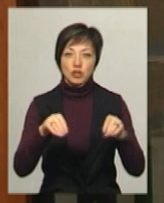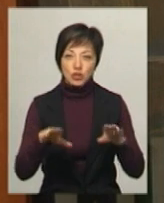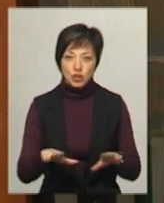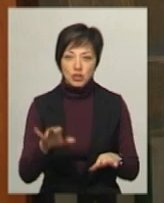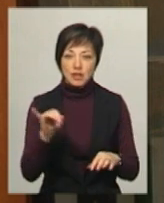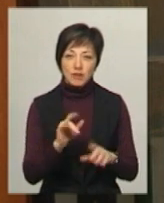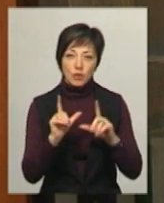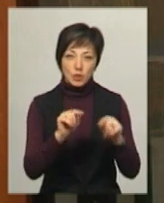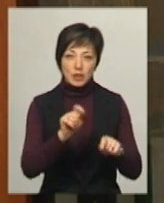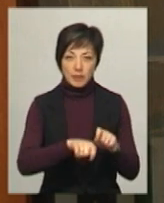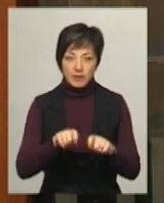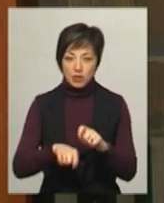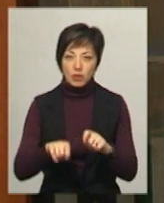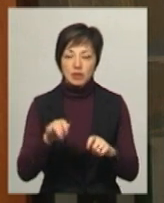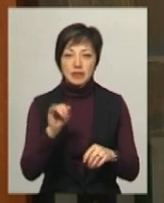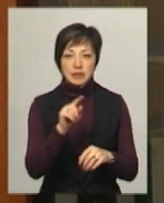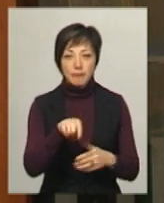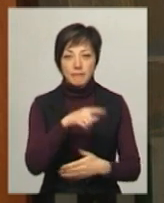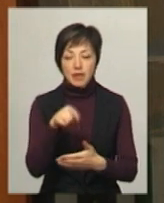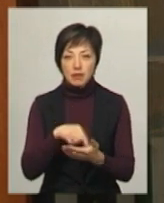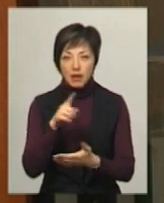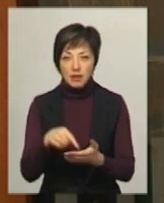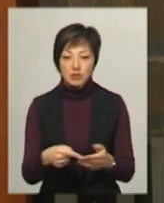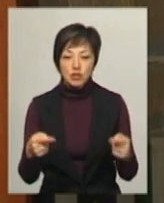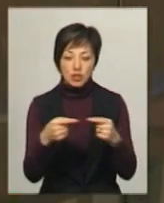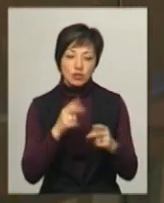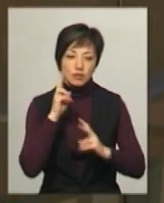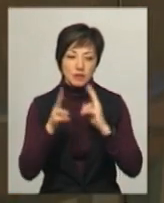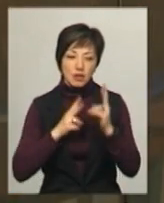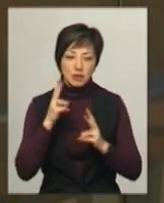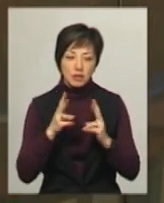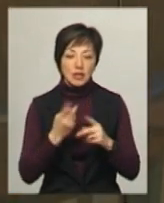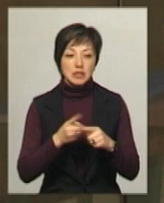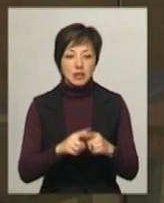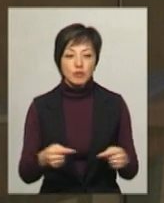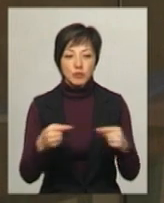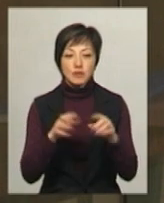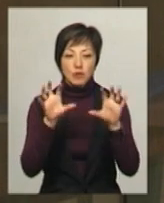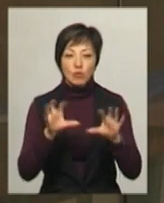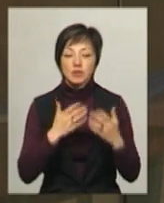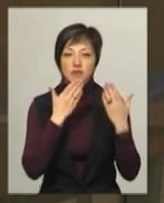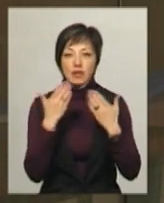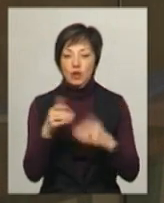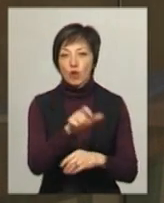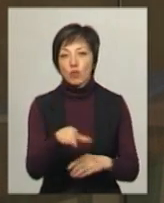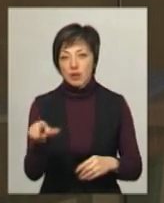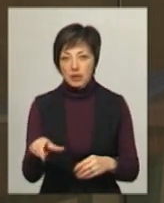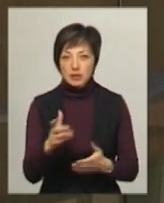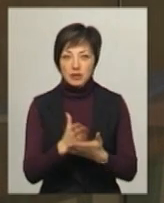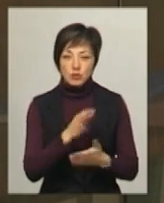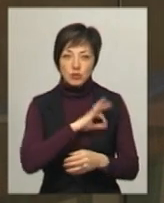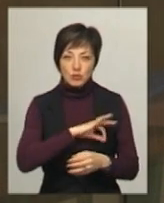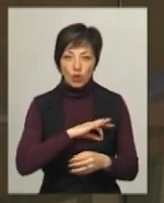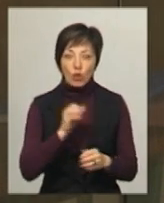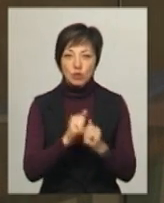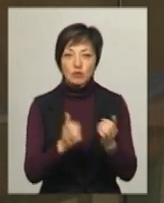виходить інспектор на перевірку. І перевіряє ті питання, які зазначені в скарзі. Це вже відповідно до закону про звернення громадян. Ми усі є споживачами,